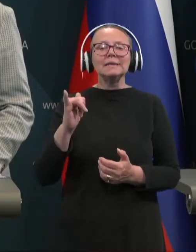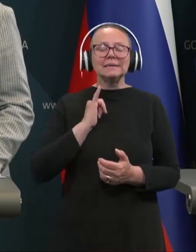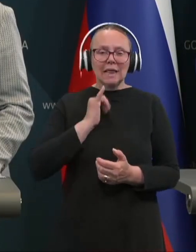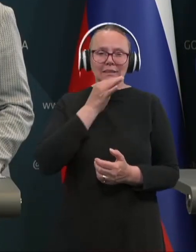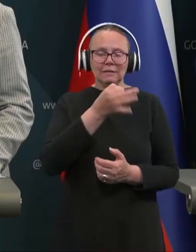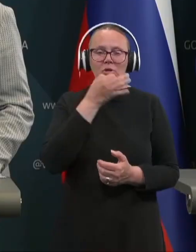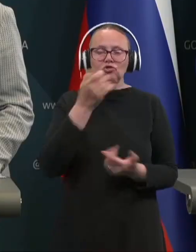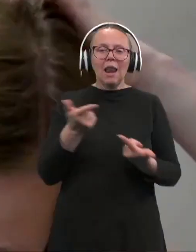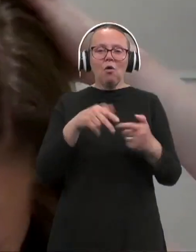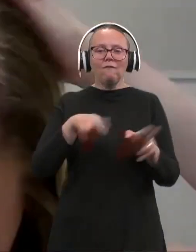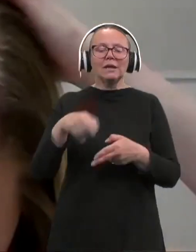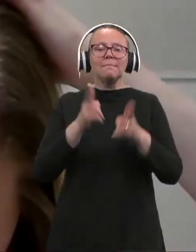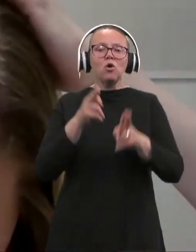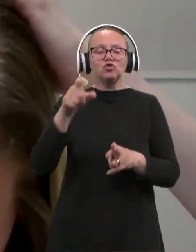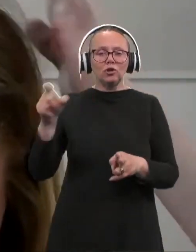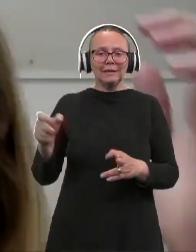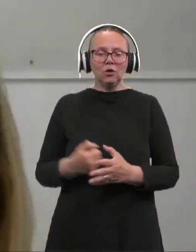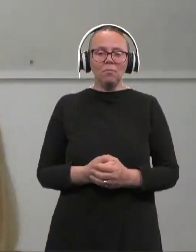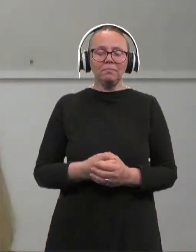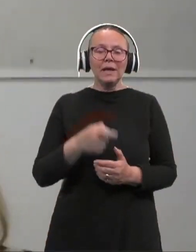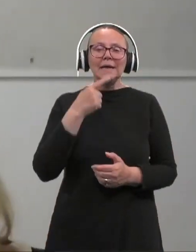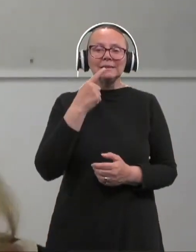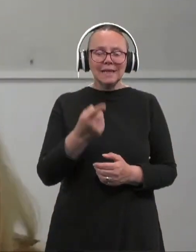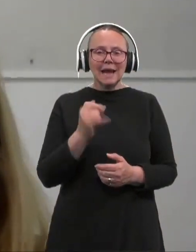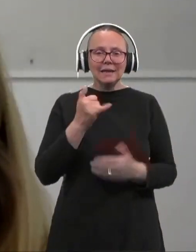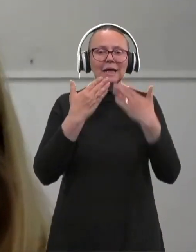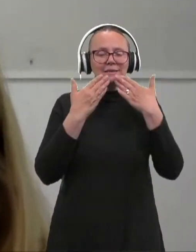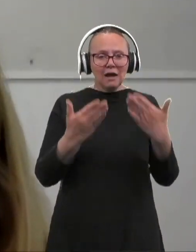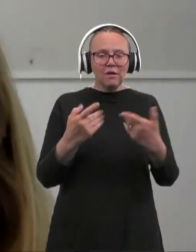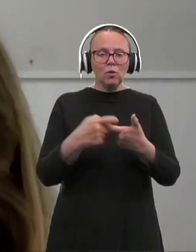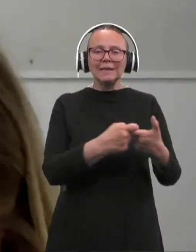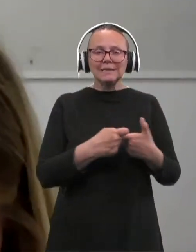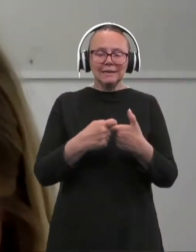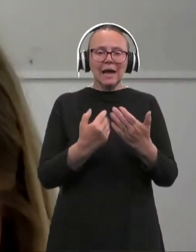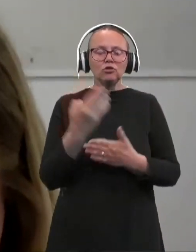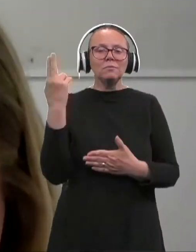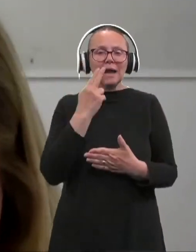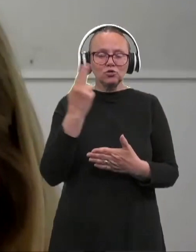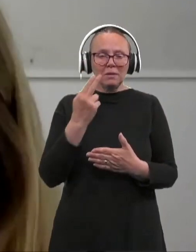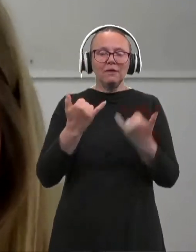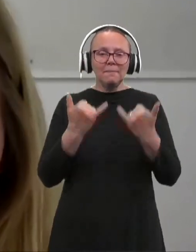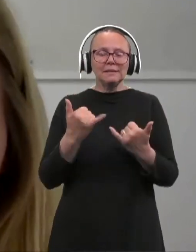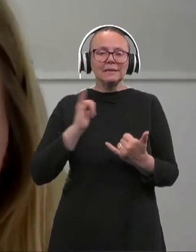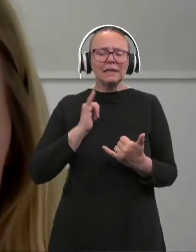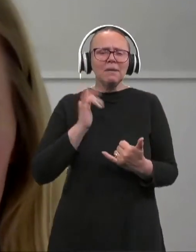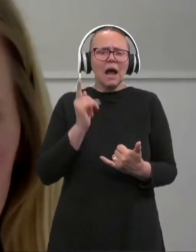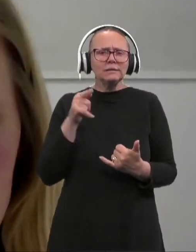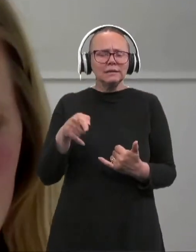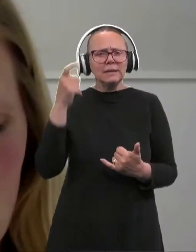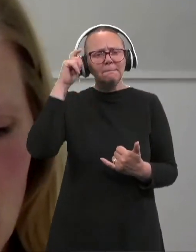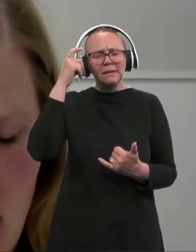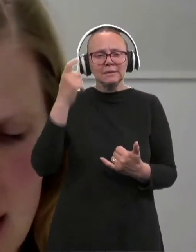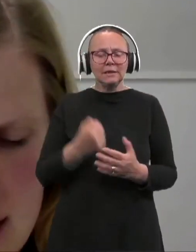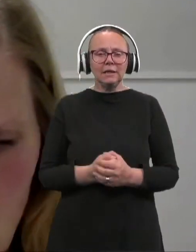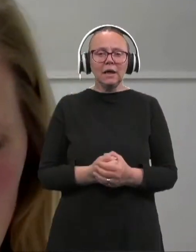če se vrnemo lahko k sodnikom, rekli ste, da se zahvaljujete sindikatom za razumevanje, pa me zdaj zanima, kaj ste s tem pravzaprav mislili.